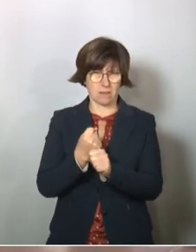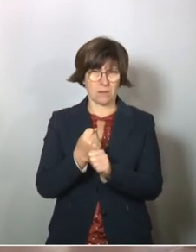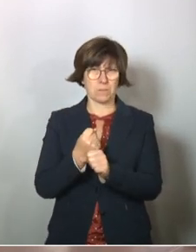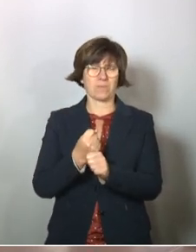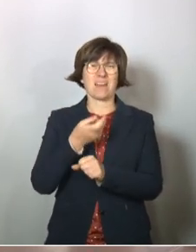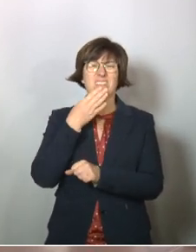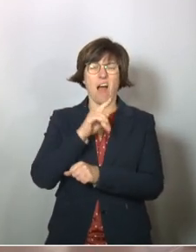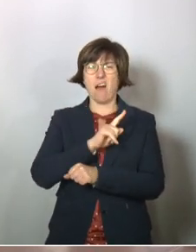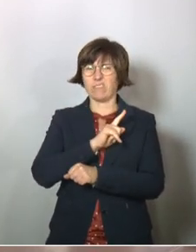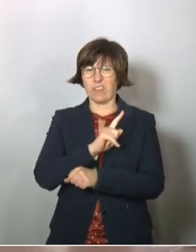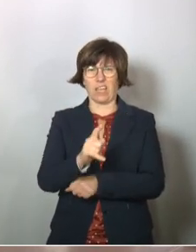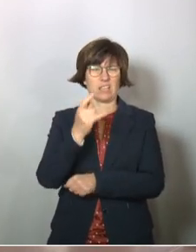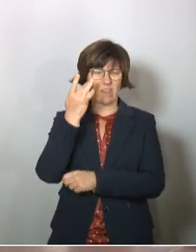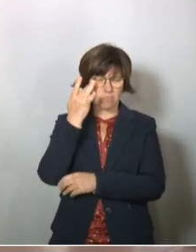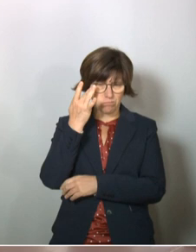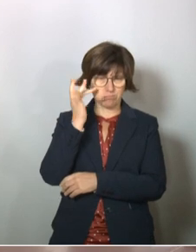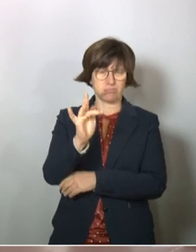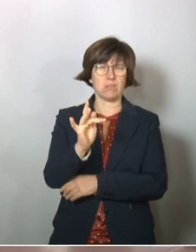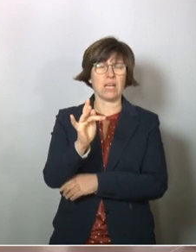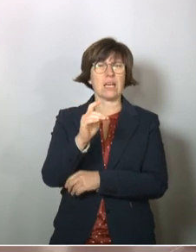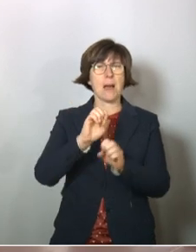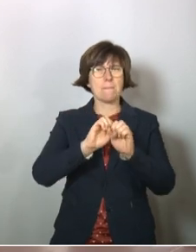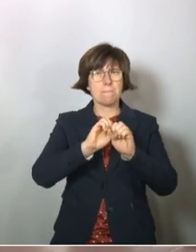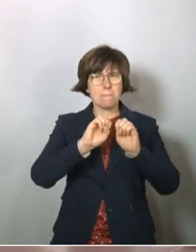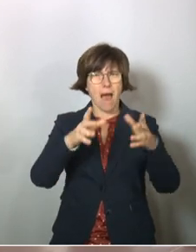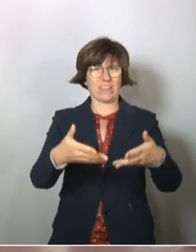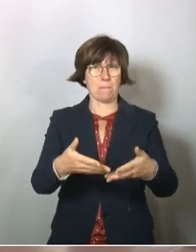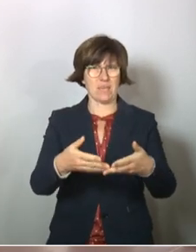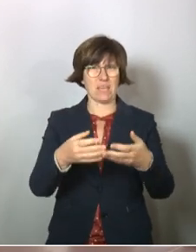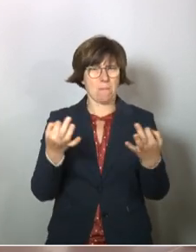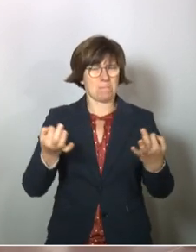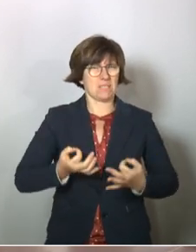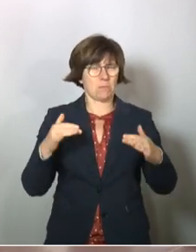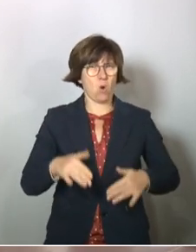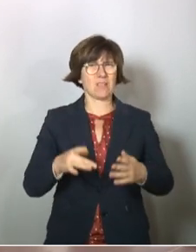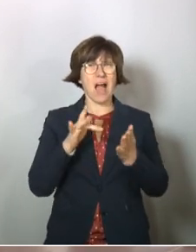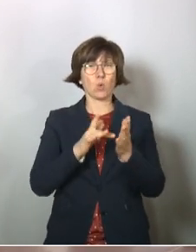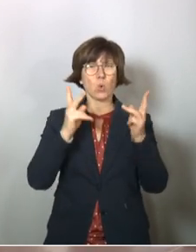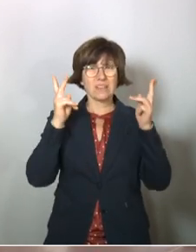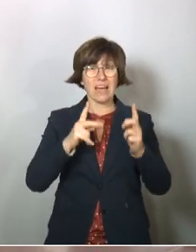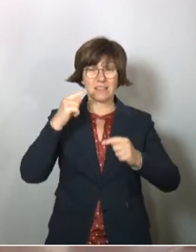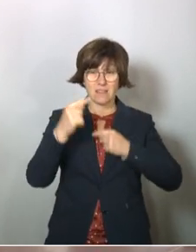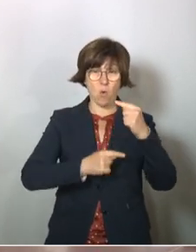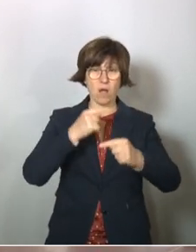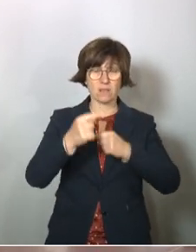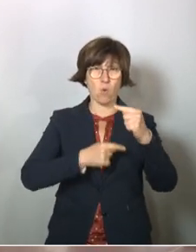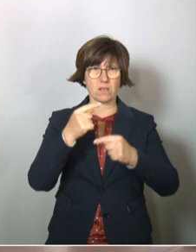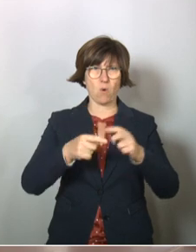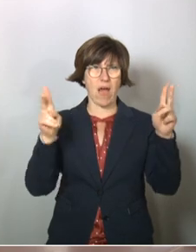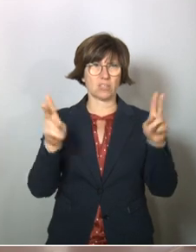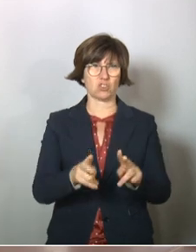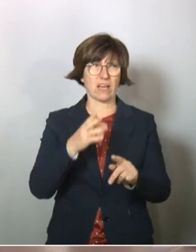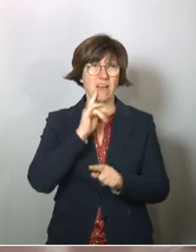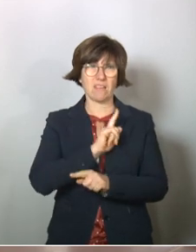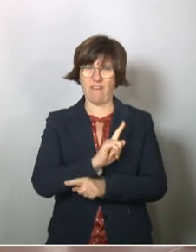Wir dürfen nicht zulassen, dass die Pandemie missbraucht wird, um Grundrechte dauerhaft einzuschränken.